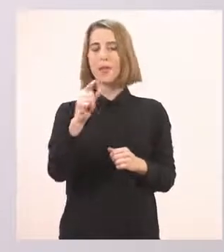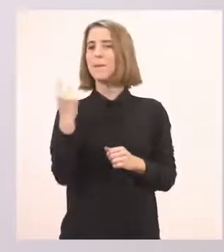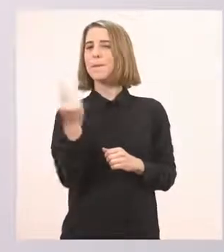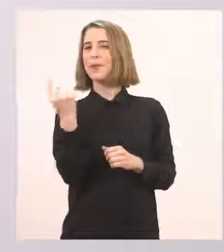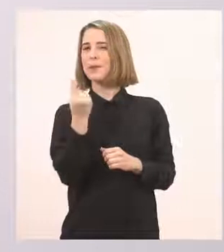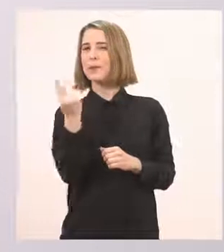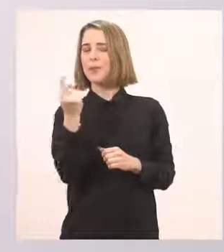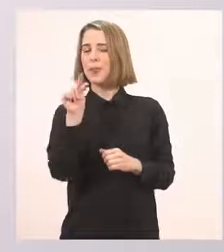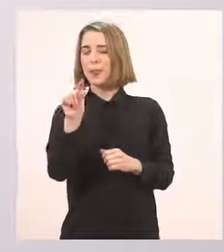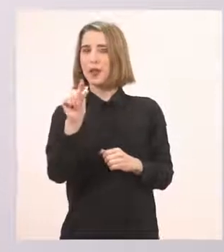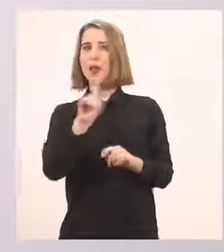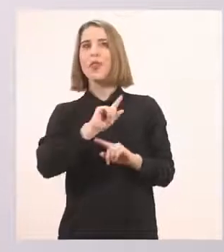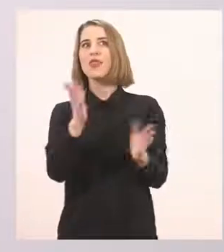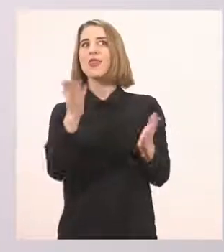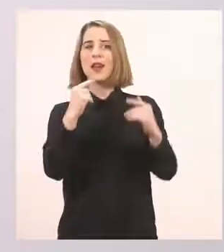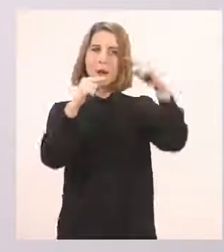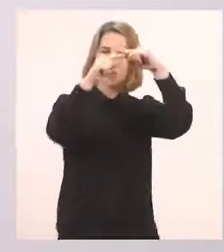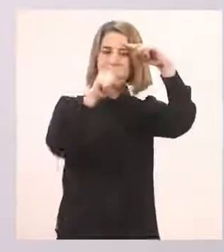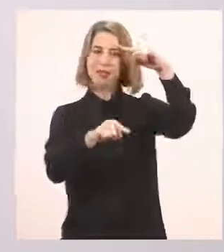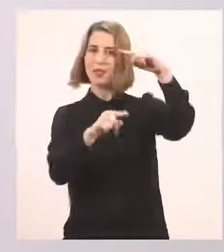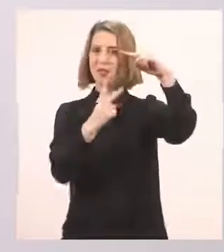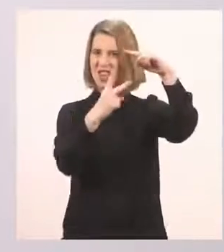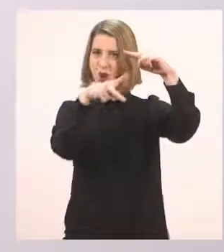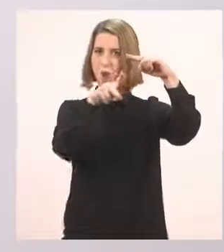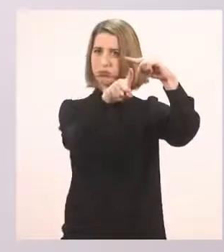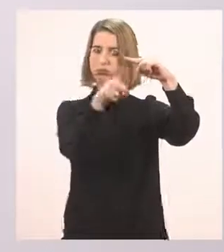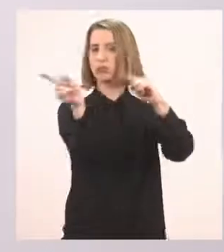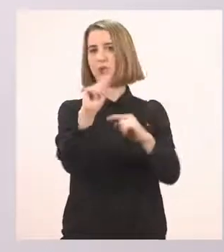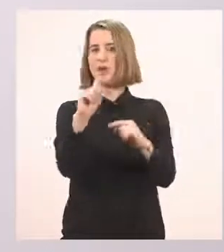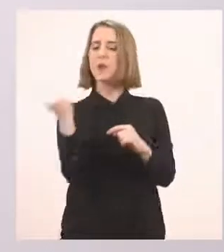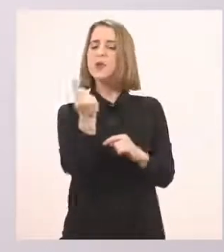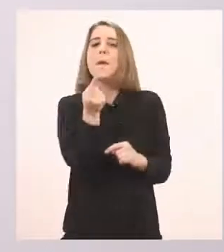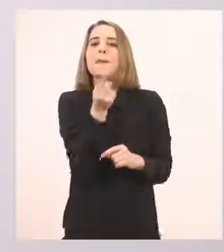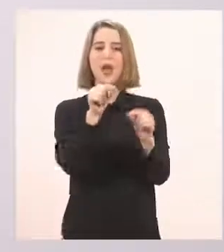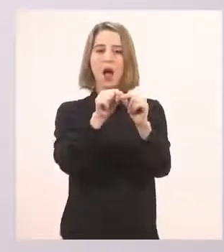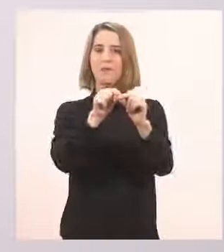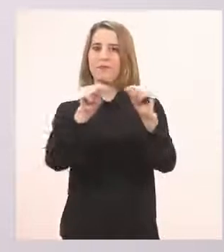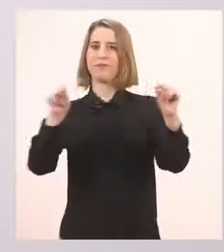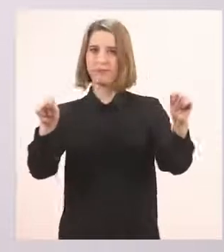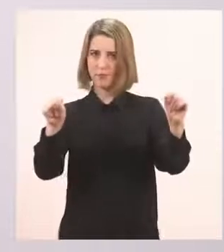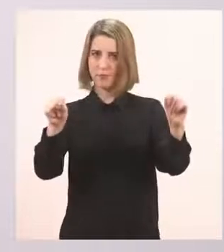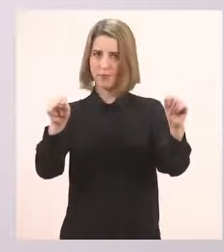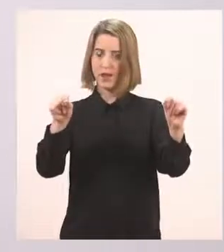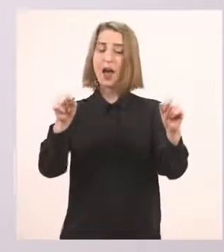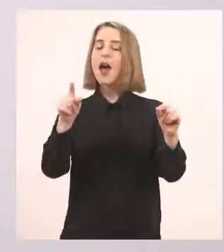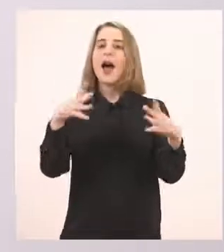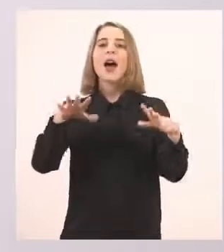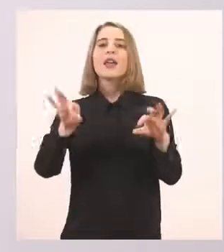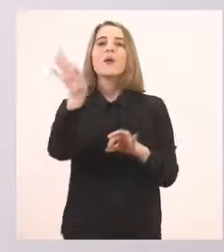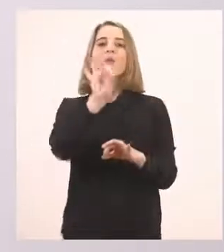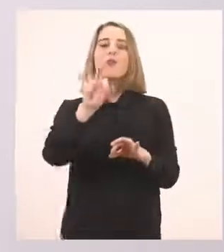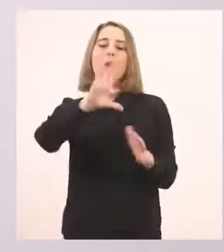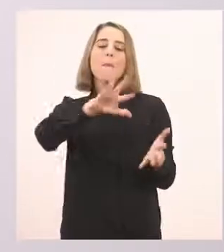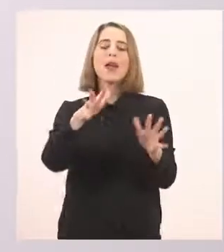περισσότερα, δεν ακουμπάνε και στις δύο γραμμές. Είναι μερικά που το κάνουν. Τα μικρά που δεν ακουμπάνε πρέπει να τα ξεκινάμε από τη μέση περίπου της